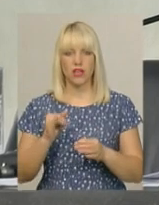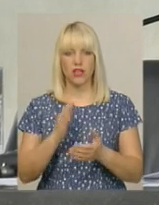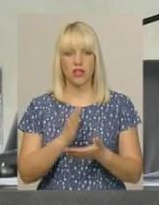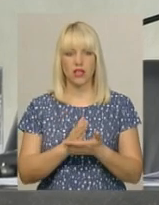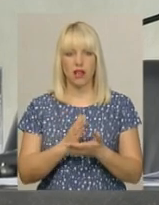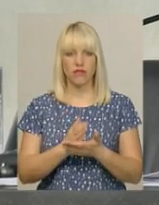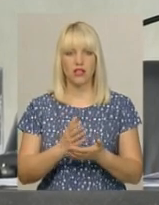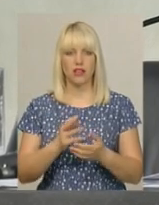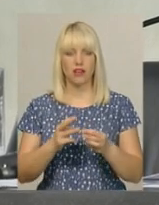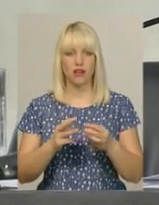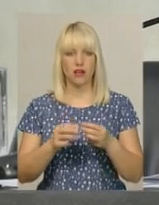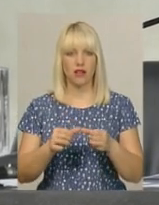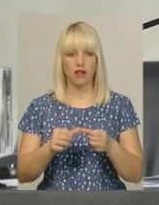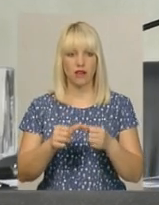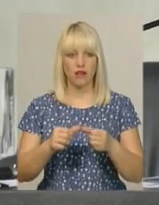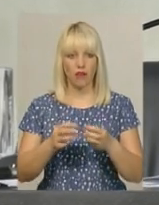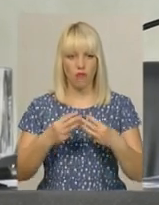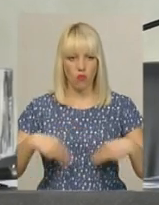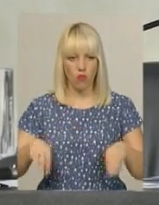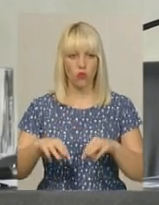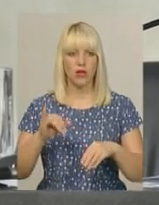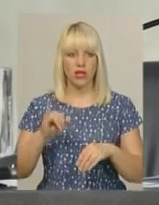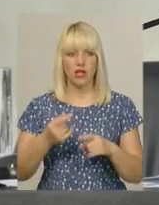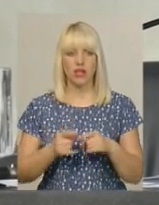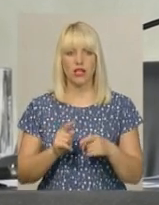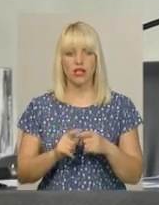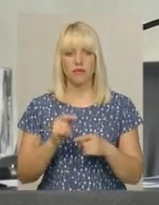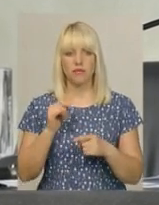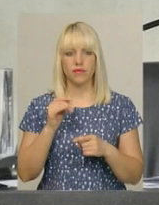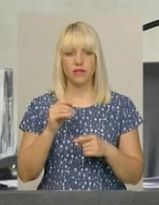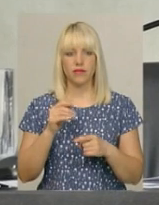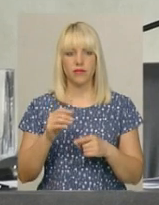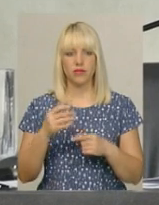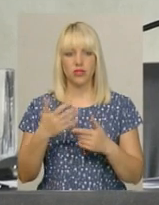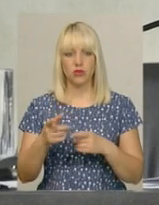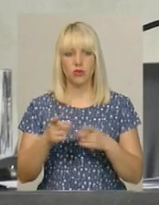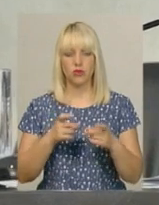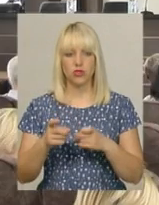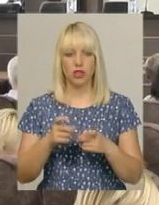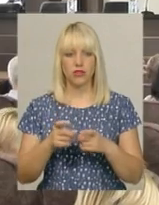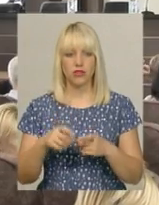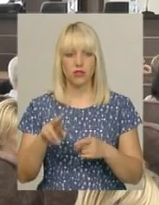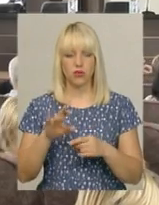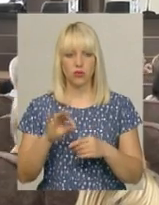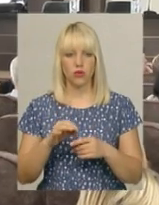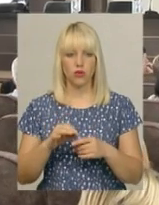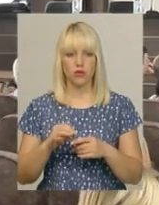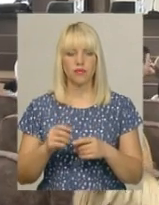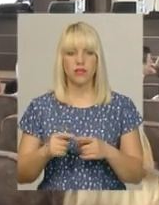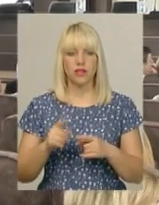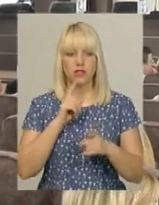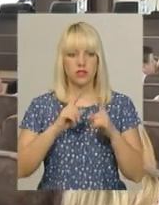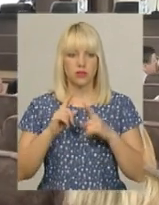кворим. Тому збори суддів в апеляційному суду Хмельницької області долучуються відкритим. На посаду голови